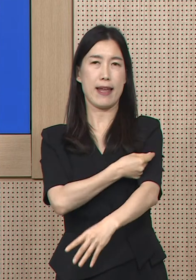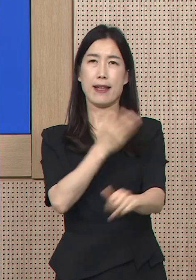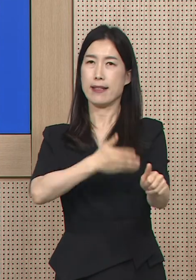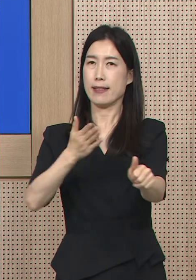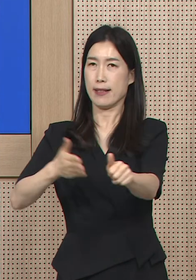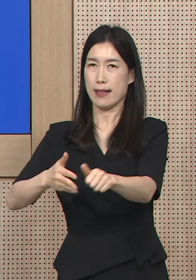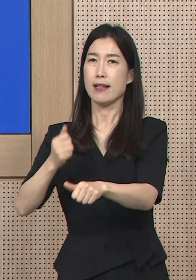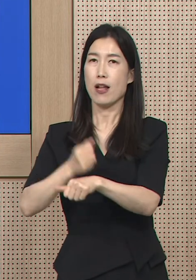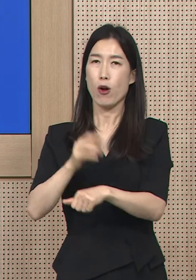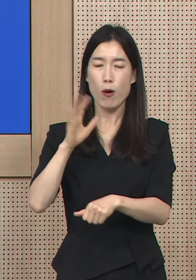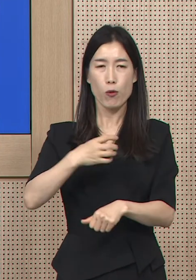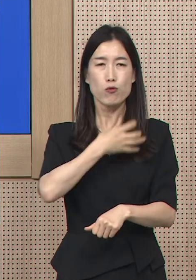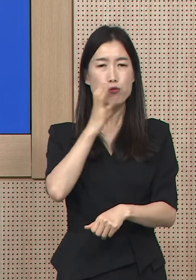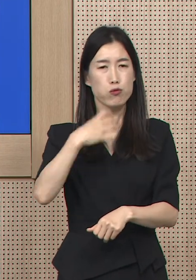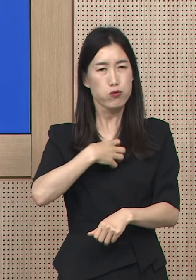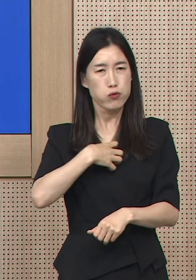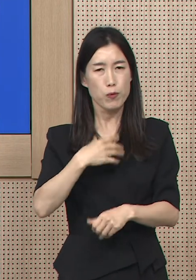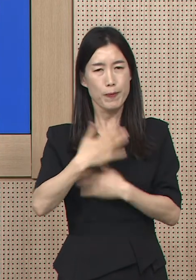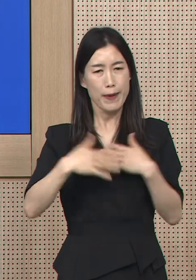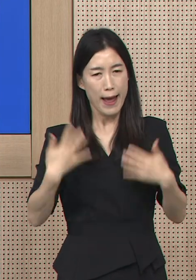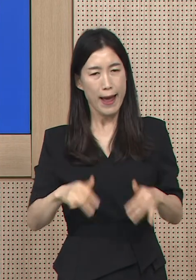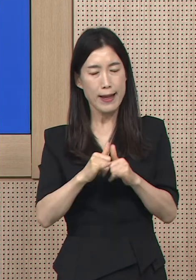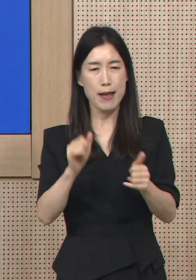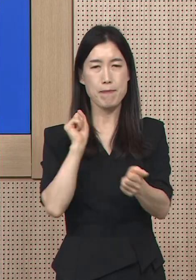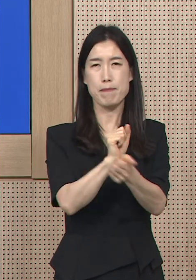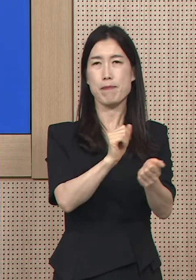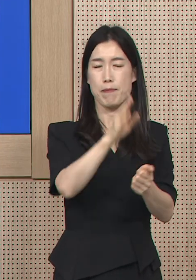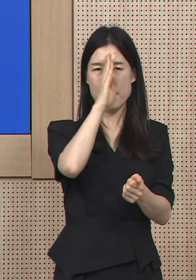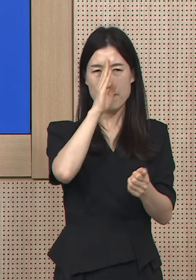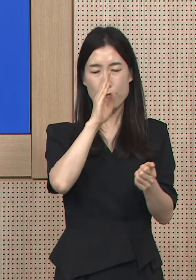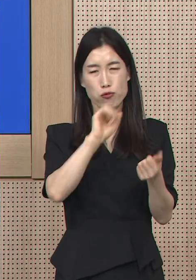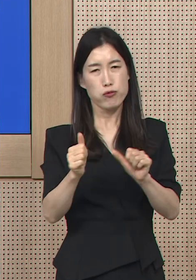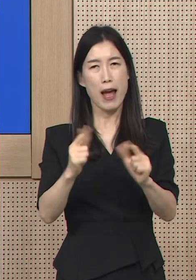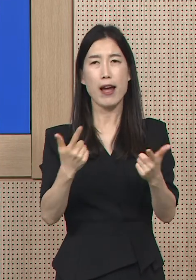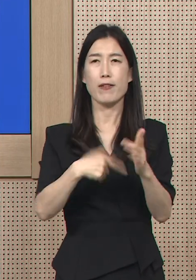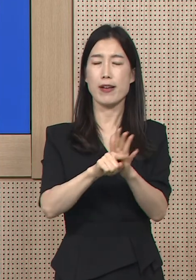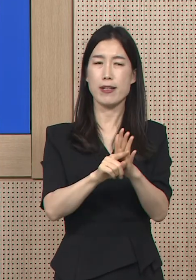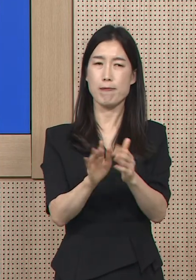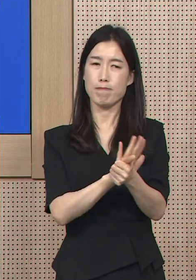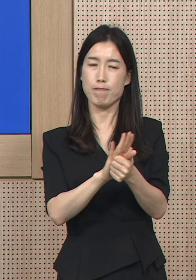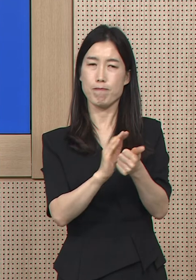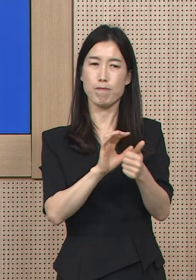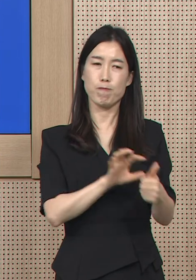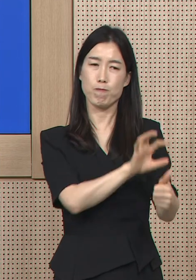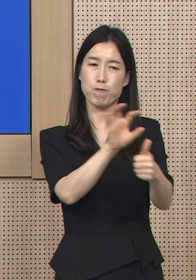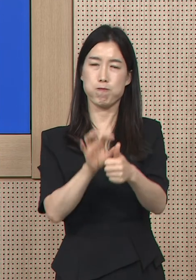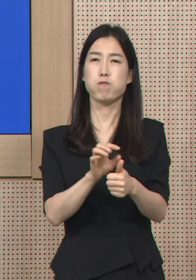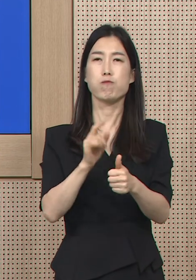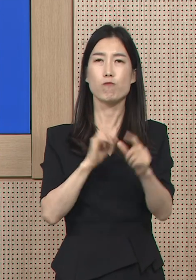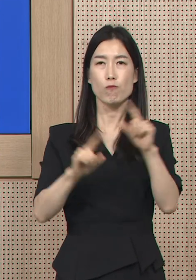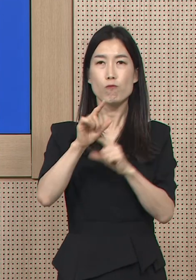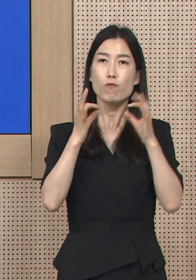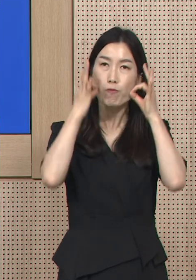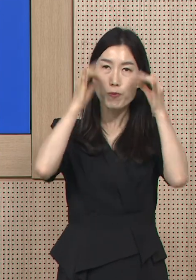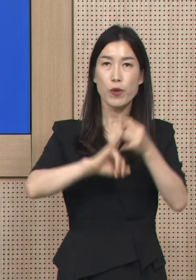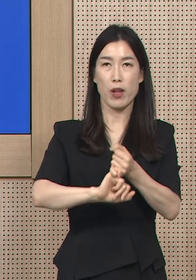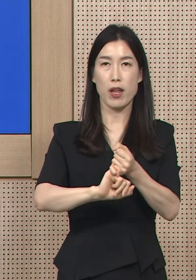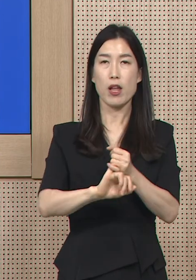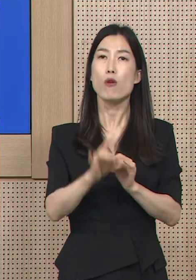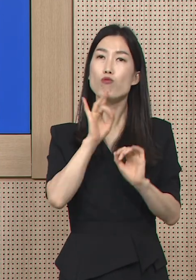예방하고 고위험군을 보호하기에 적극적으로 노력해 나가겠습니다. 경기도는 이외에도 여름철 반년 확산 방지를 위해